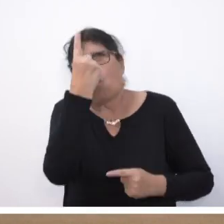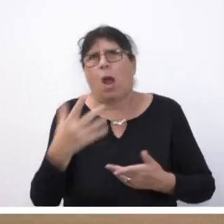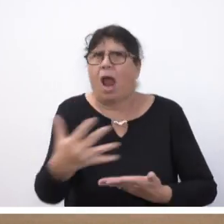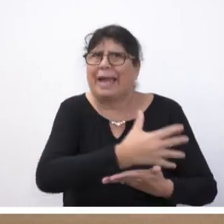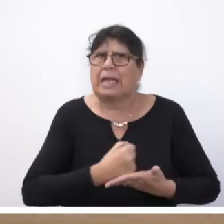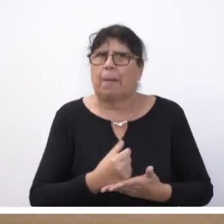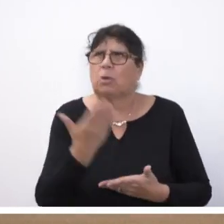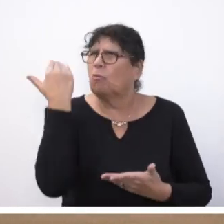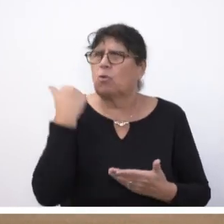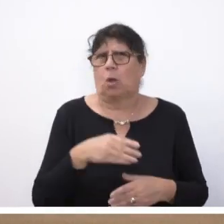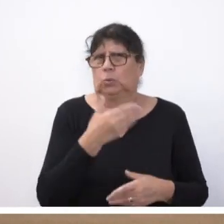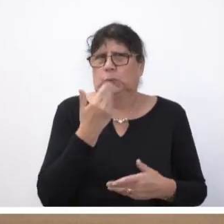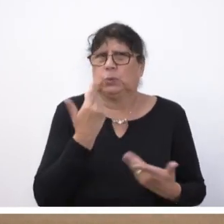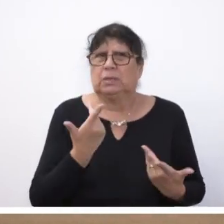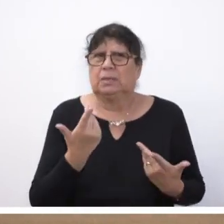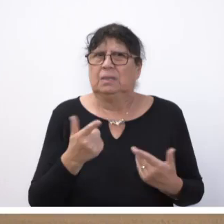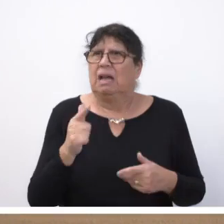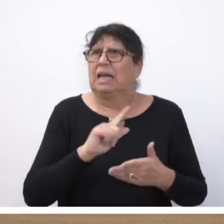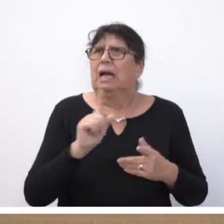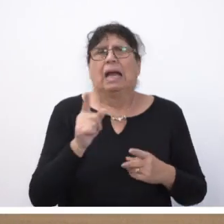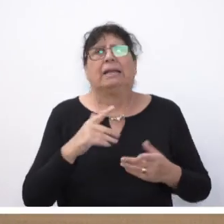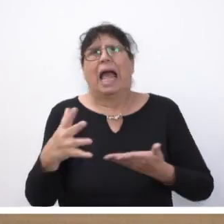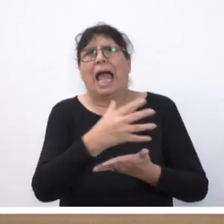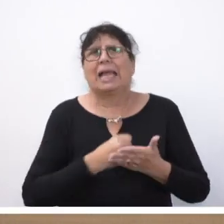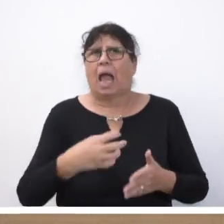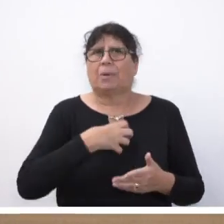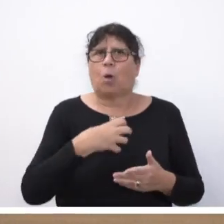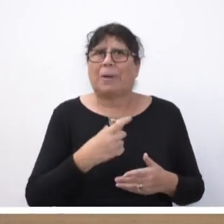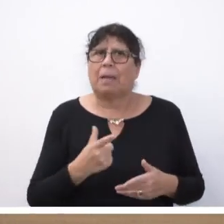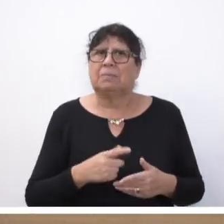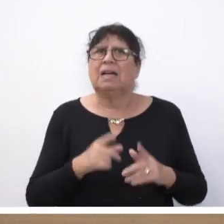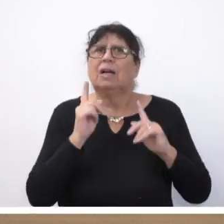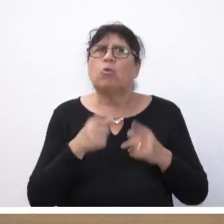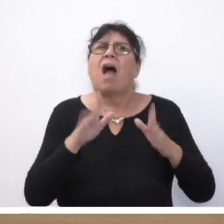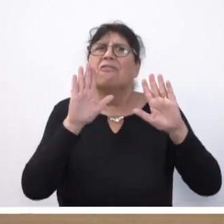Wir haben kein Einnahmeproblem. Wir haben ein Problem mit falschen Prioritäten.